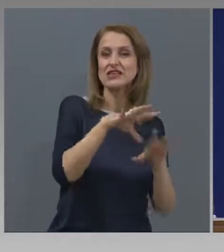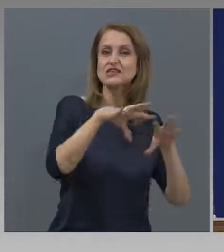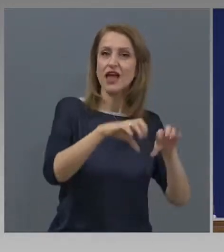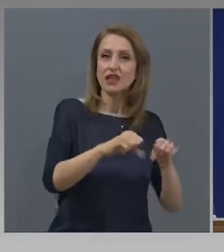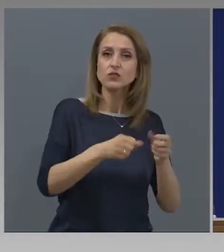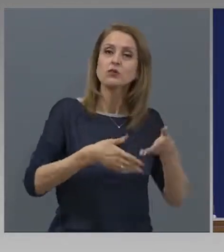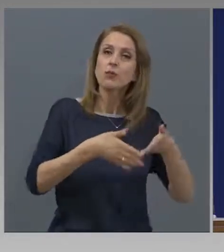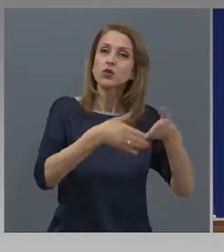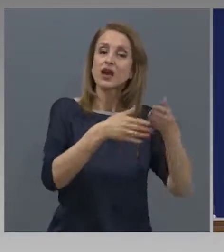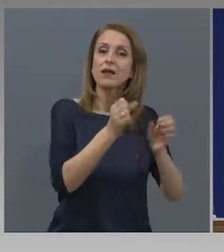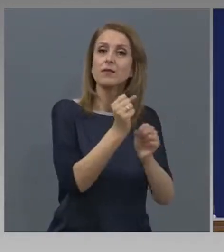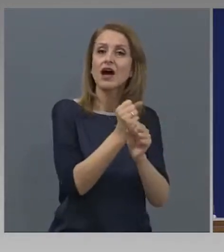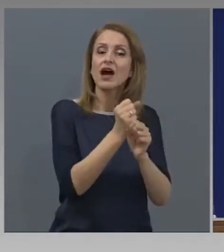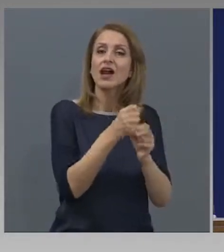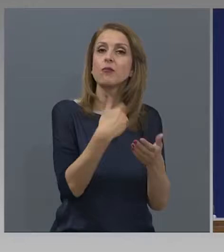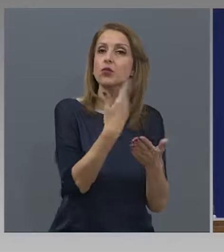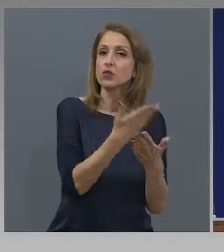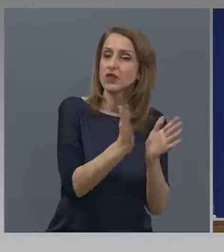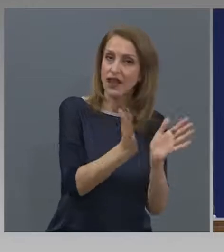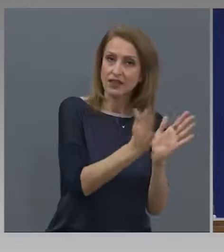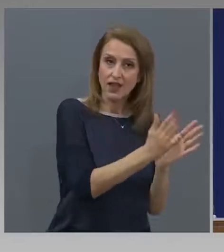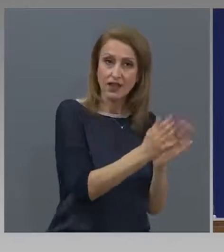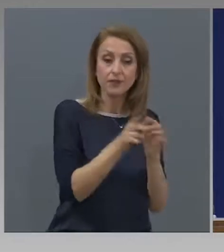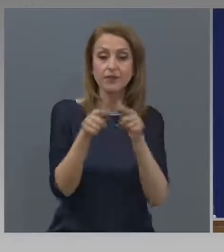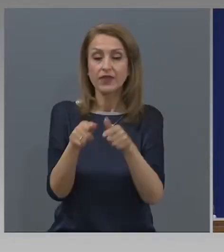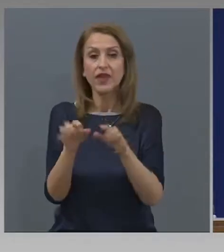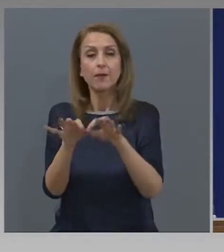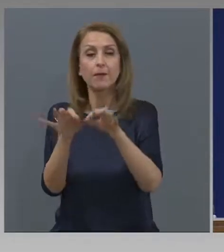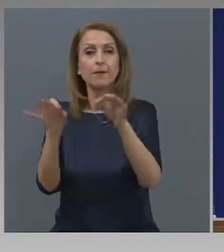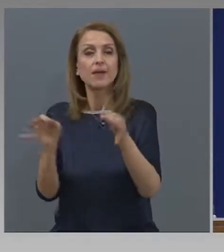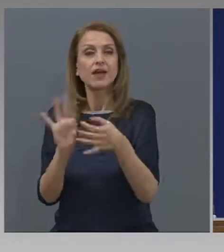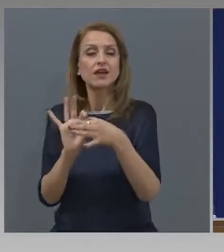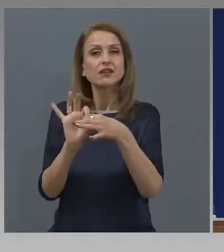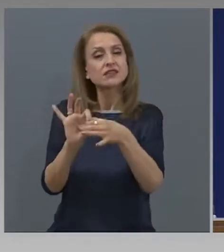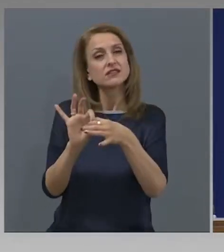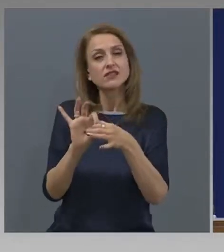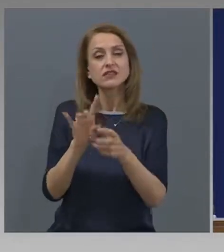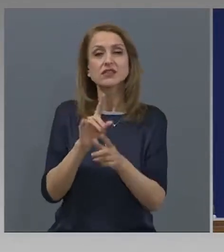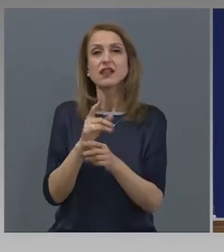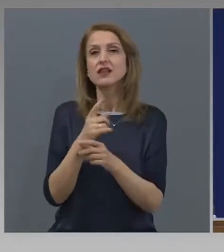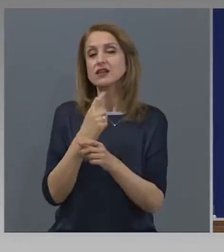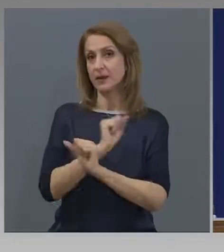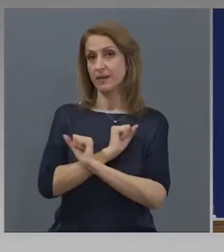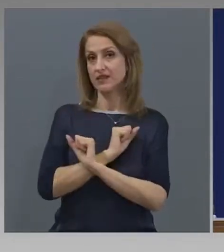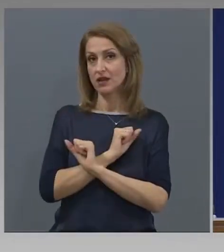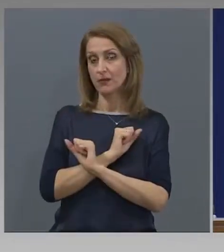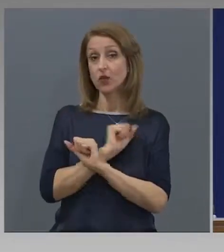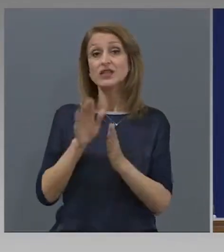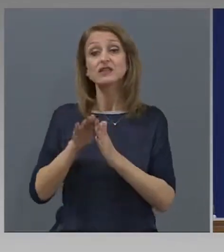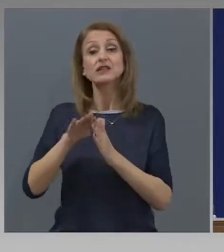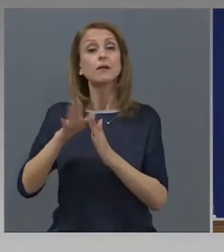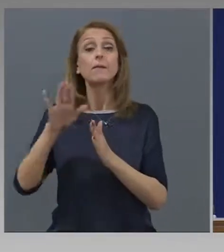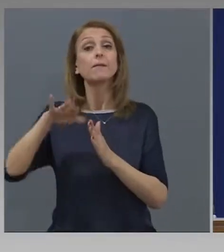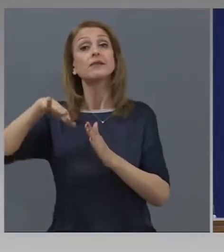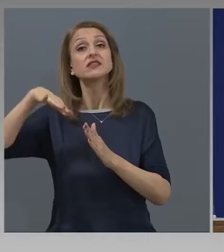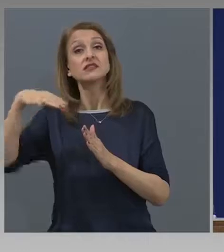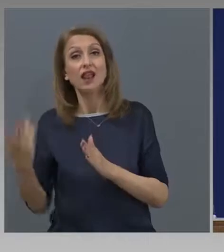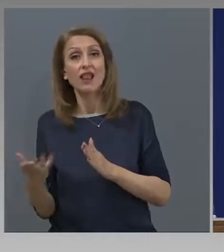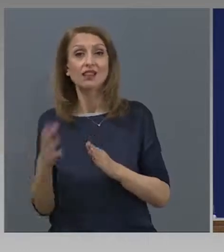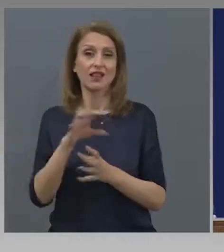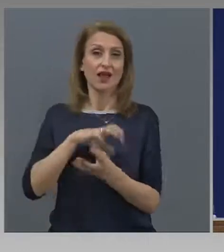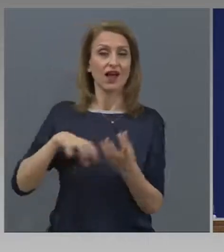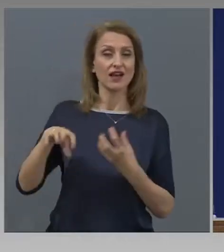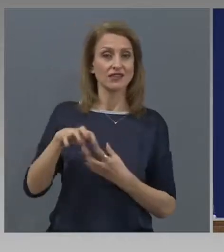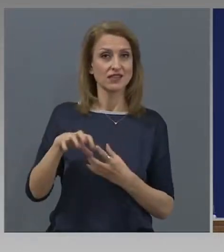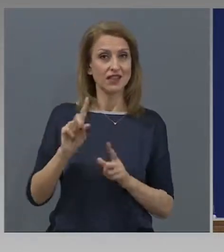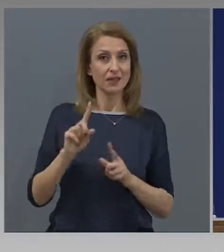работодателите, от друга страна и конкретно за мерки, свързани с безработните лица след кризата, след като мина извънредното